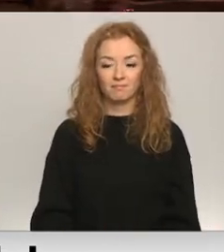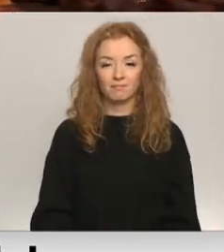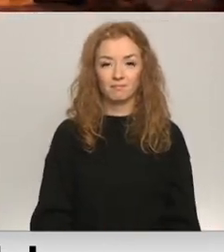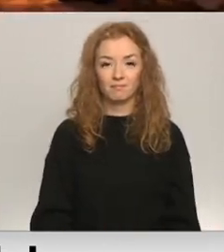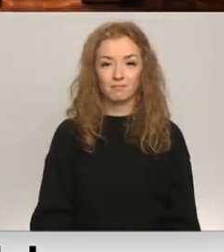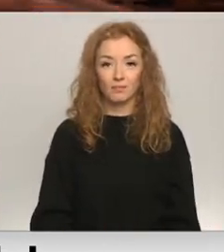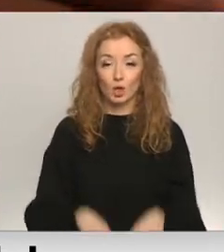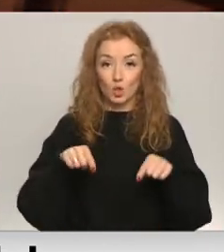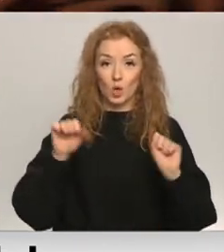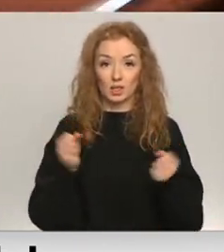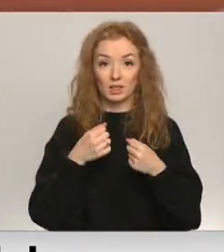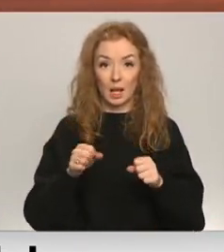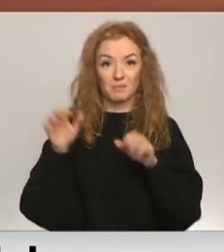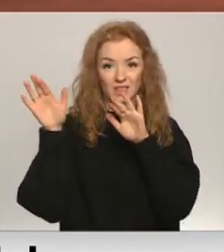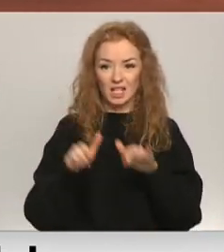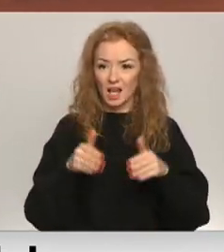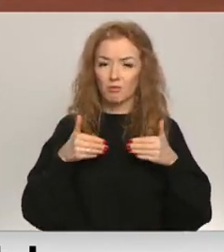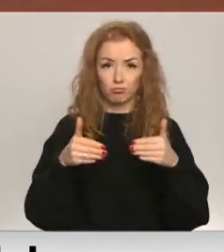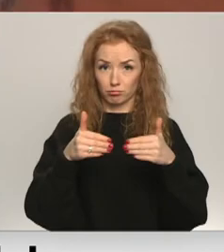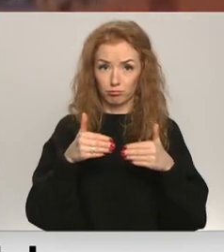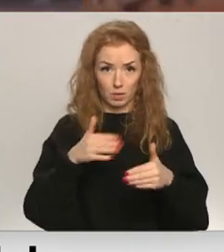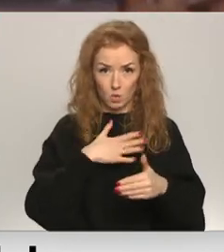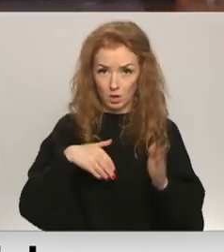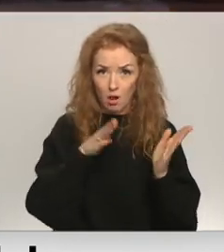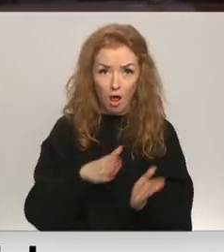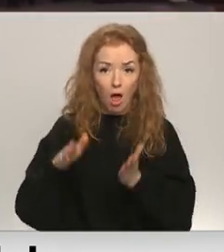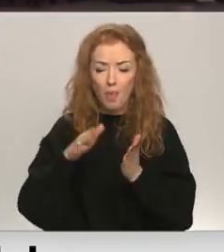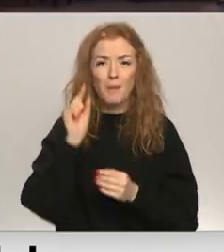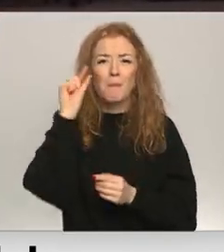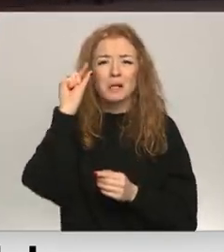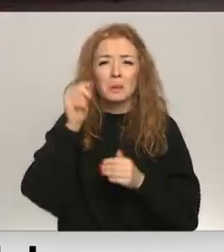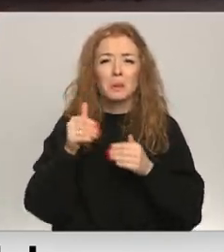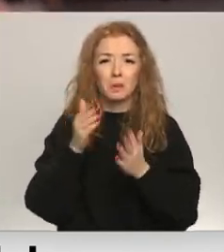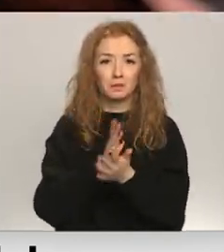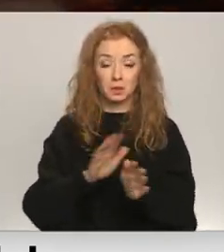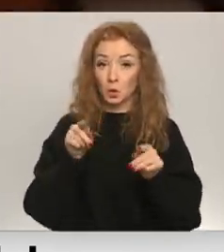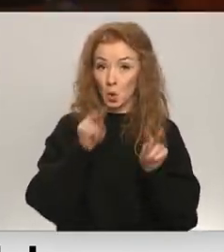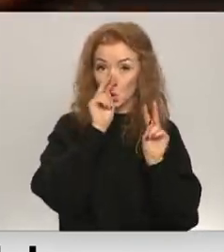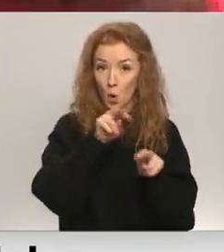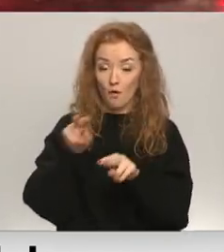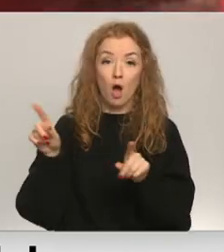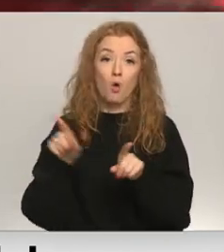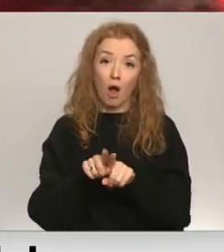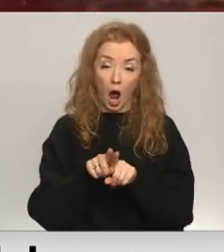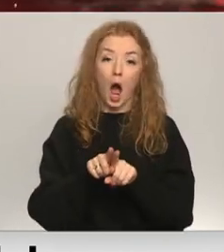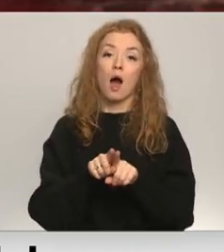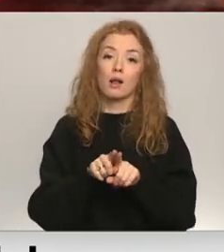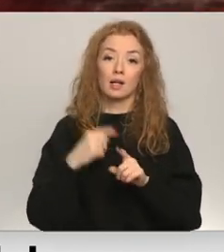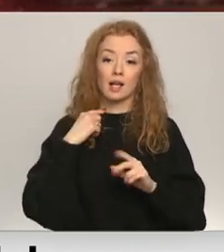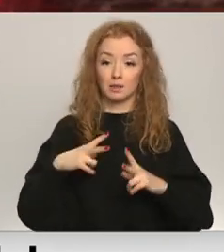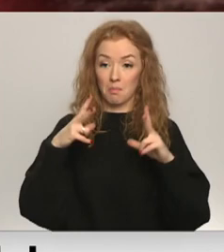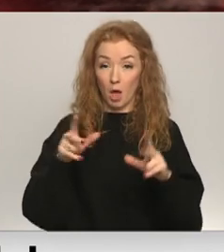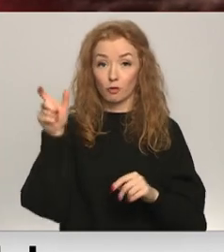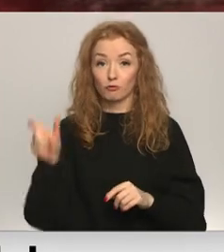To, ka šoziem ar sniegu tīrīšanu bieži nesteidzas un mērķi tīrī tikai minimumu, novērojas arī Rīgas mērs Mārtiņš staķis. Viņš